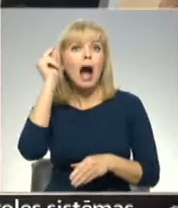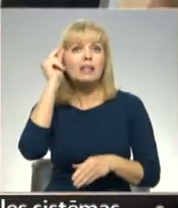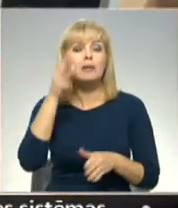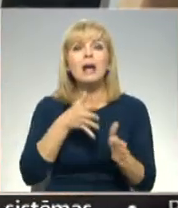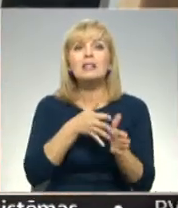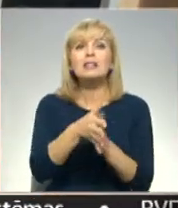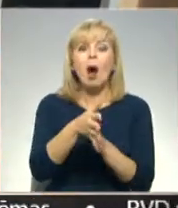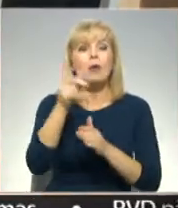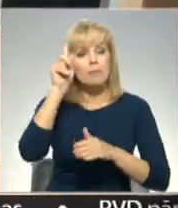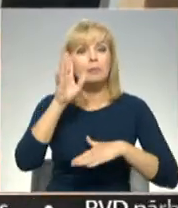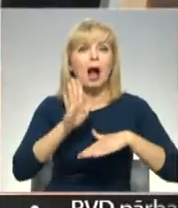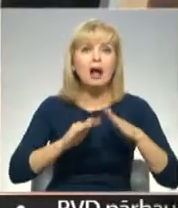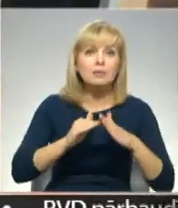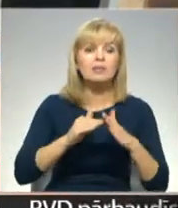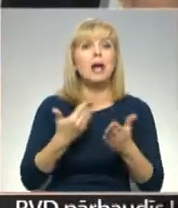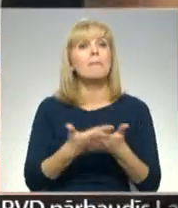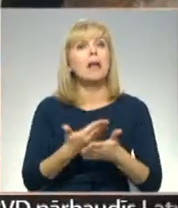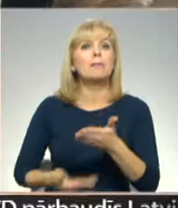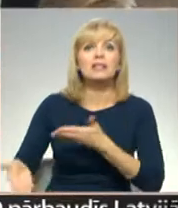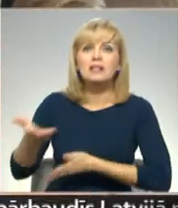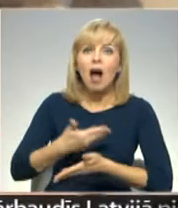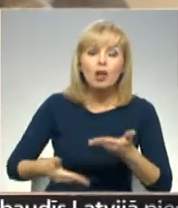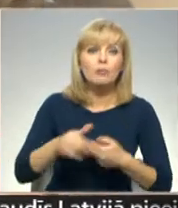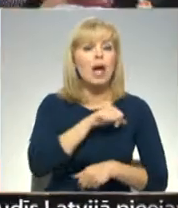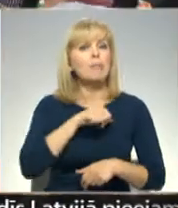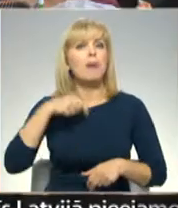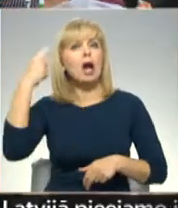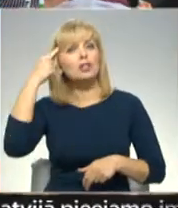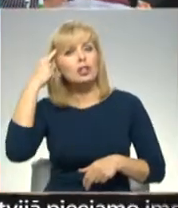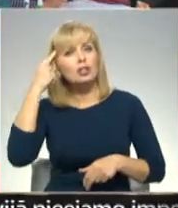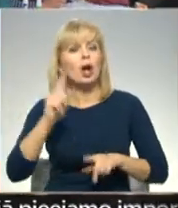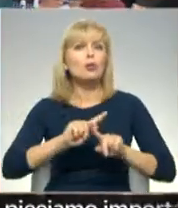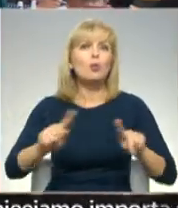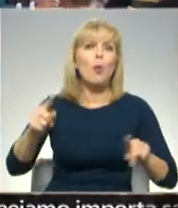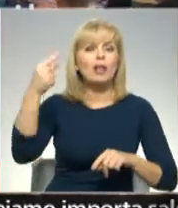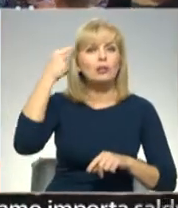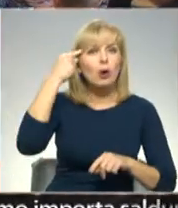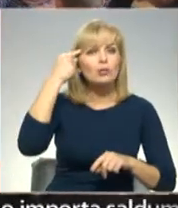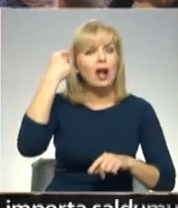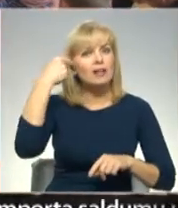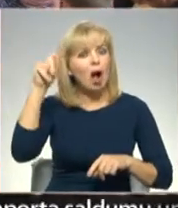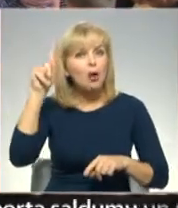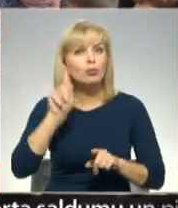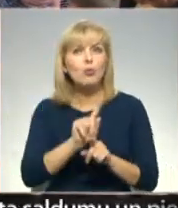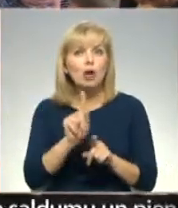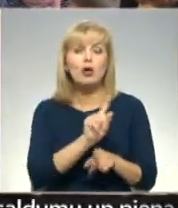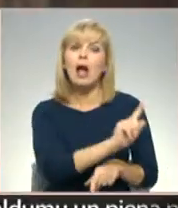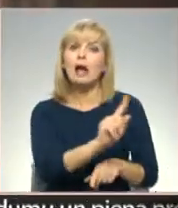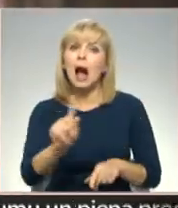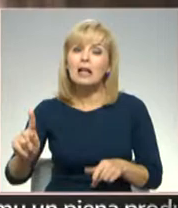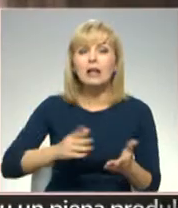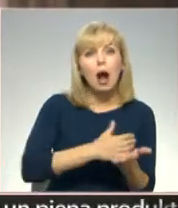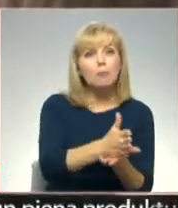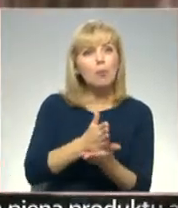caurvī, prasmes, tārskā, sadarbības spējas, pašizziņa, kritiskā domāšana un radošums. Katram izglītības posmam